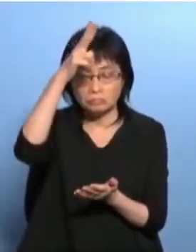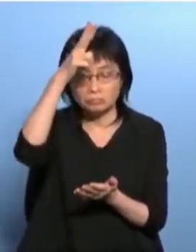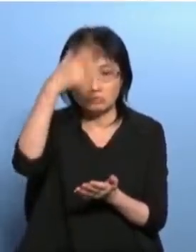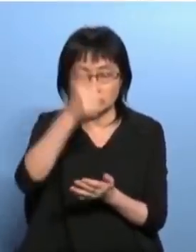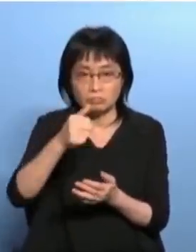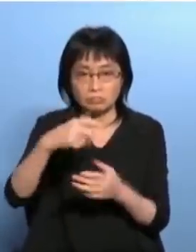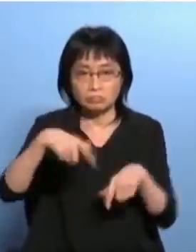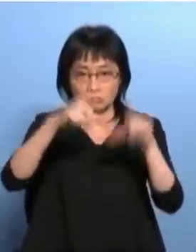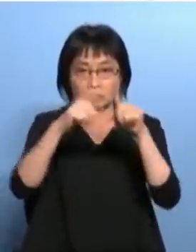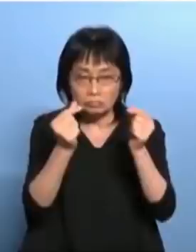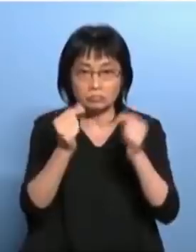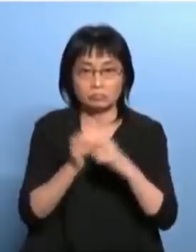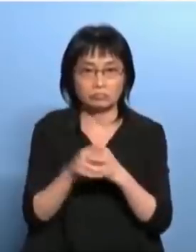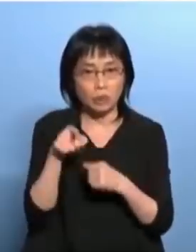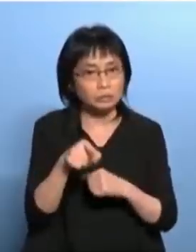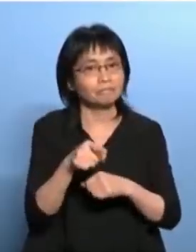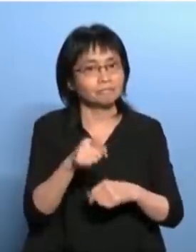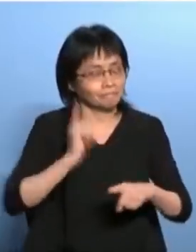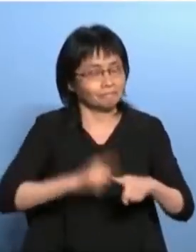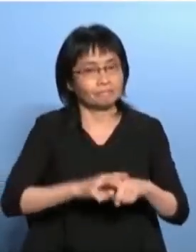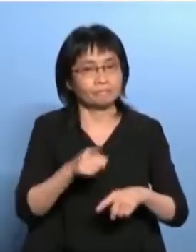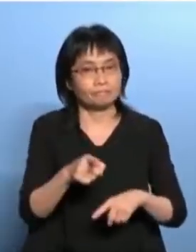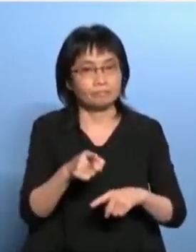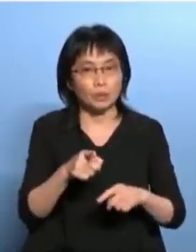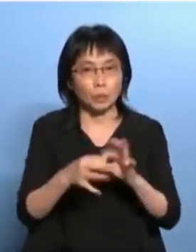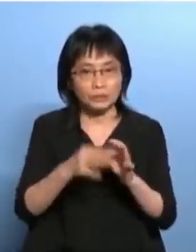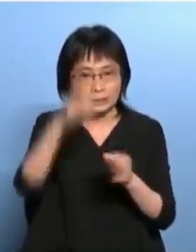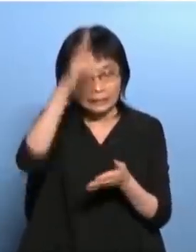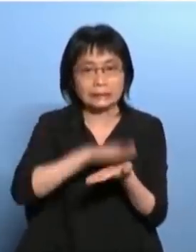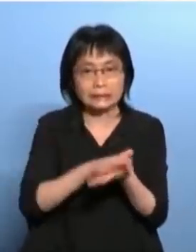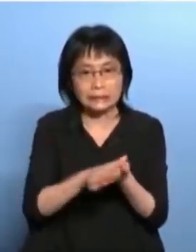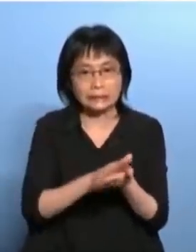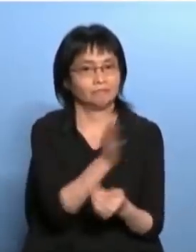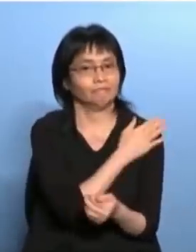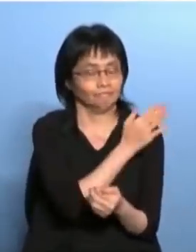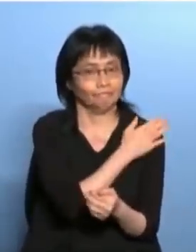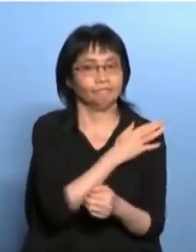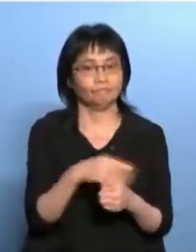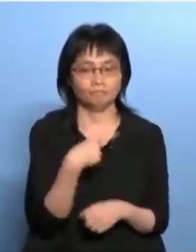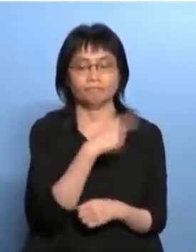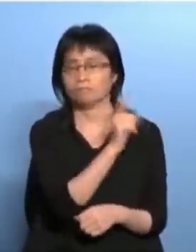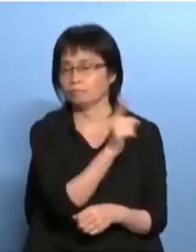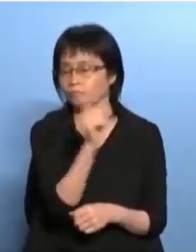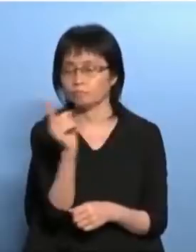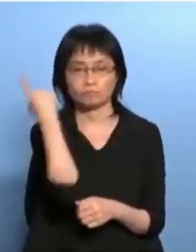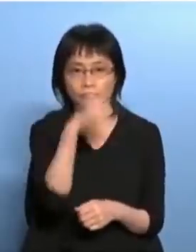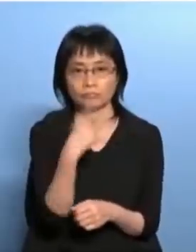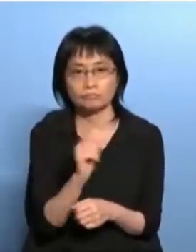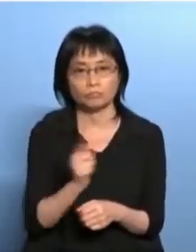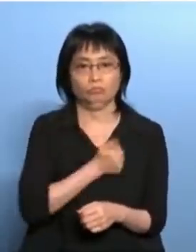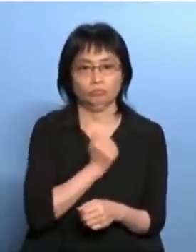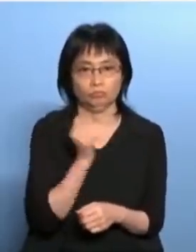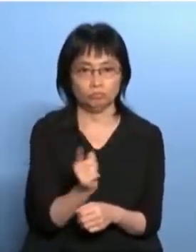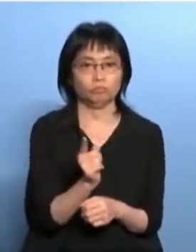任务是将一些老师是要将它要跪边是要将它成为一个政治的统治工具